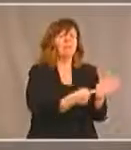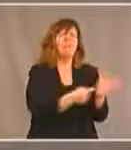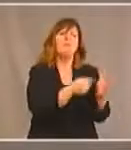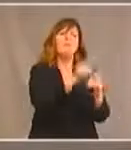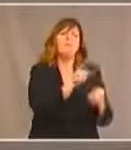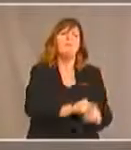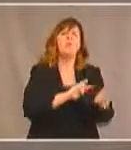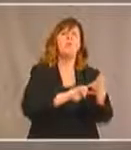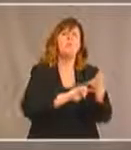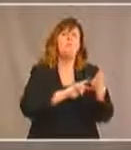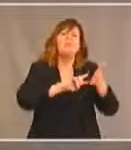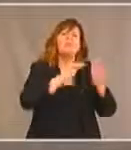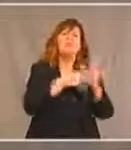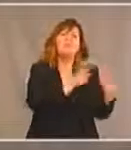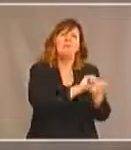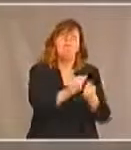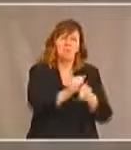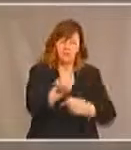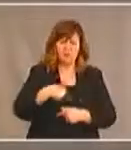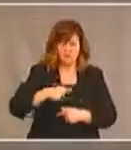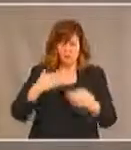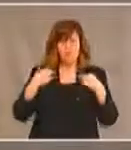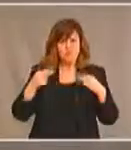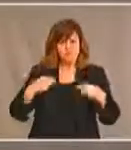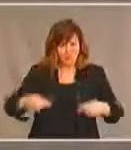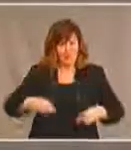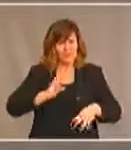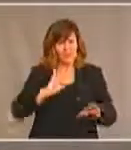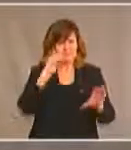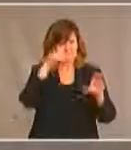Nous savons ce que veulent dire ces mots.